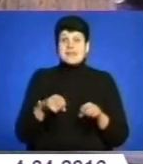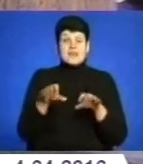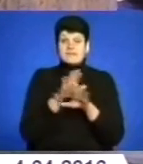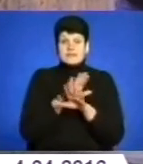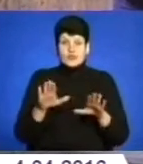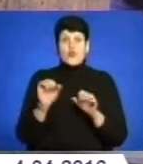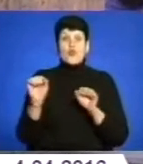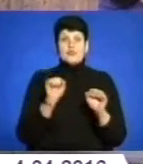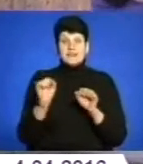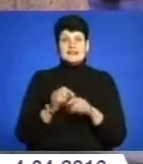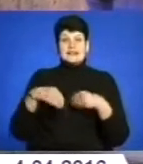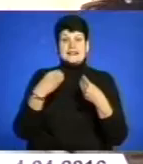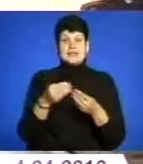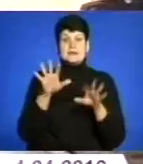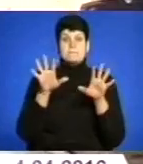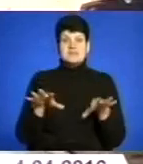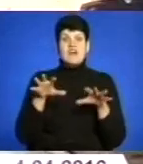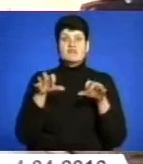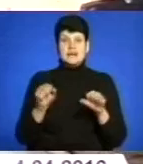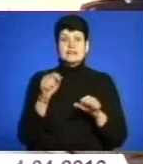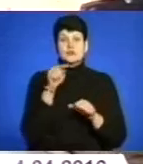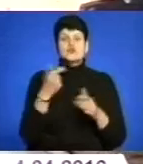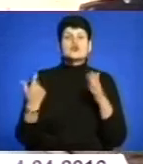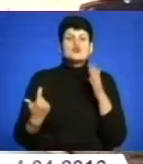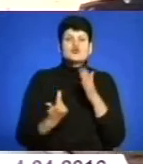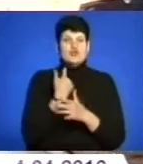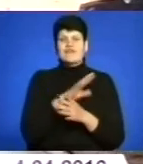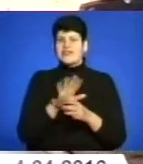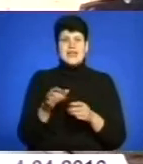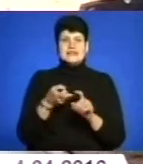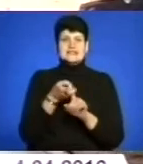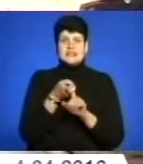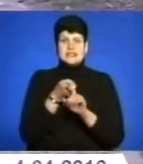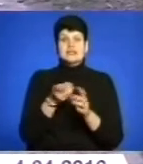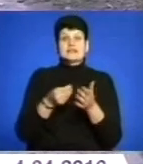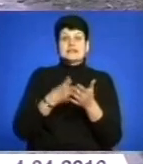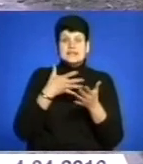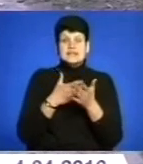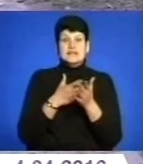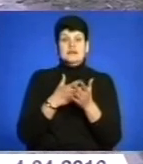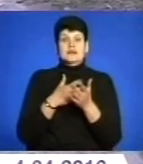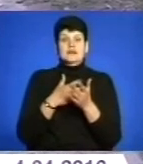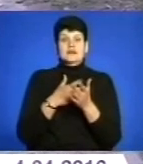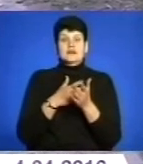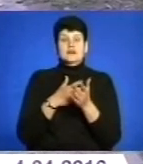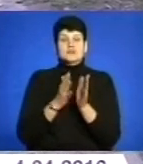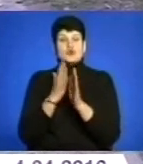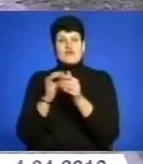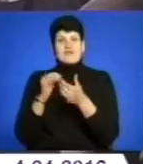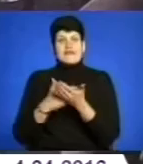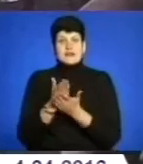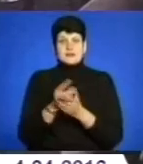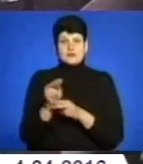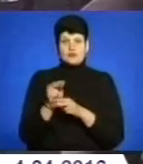управителя їм нав'яже місцева влада. І тоді від них знову не залежатиме ні тариф, ні черговість та якість ремонту в будинку.